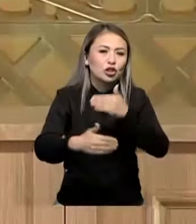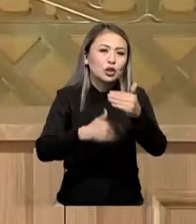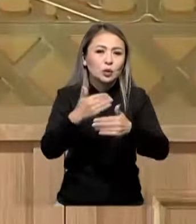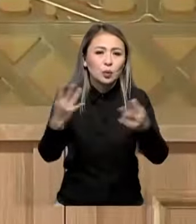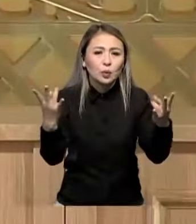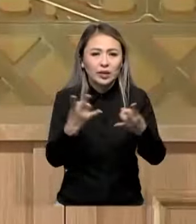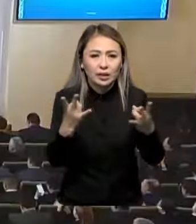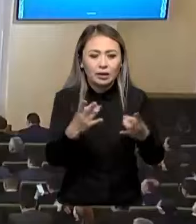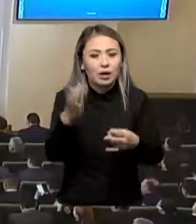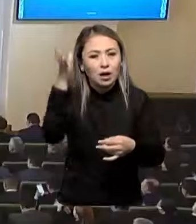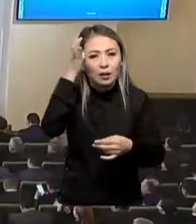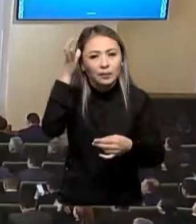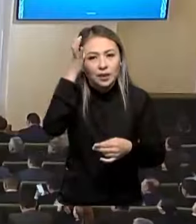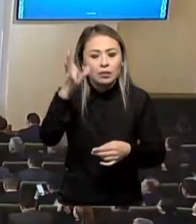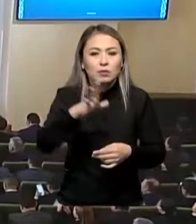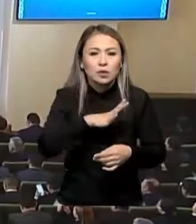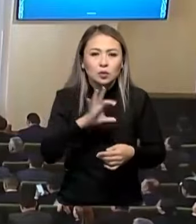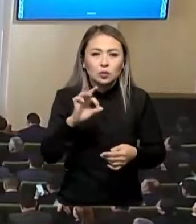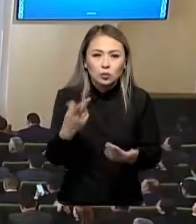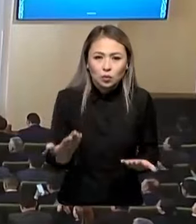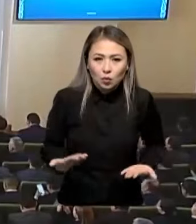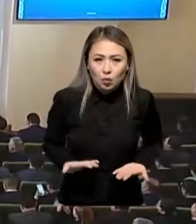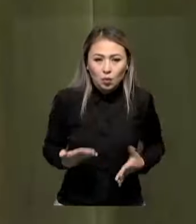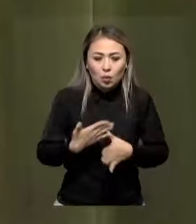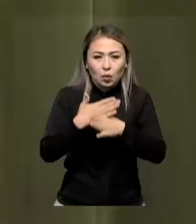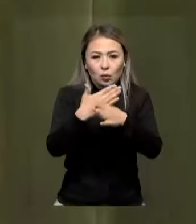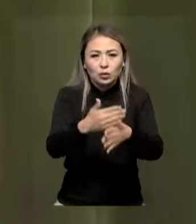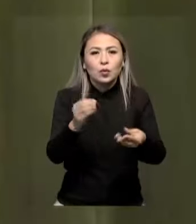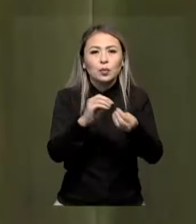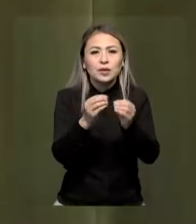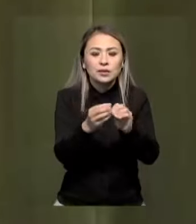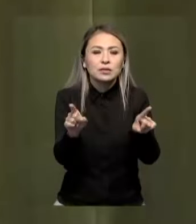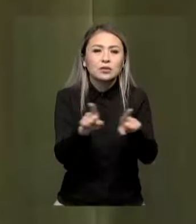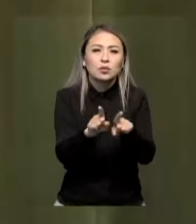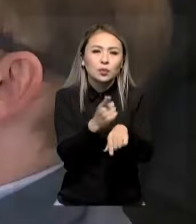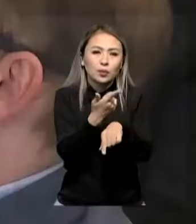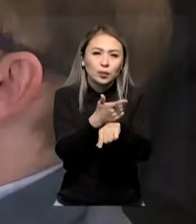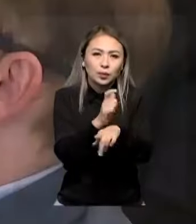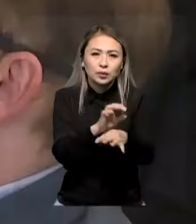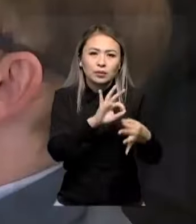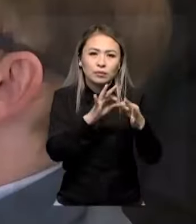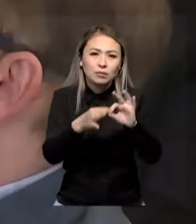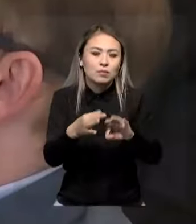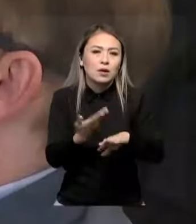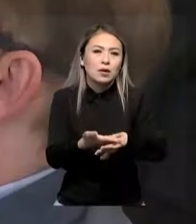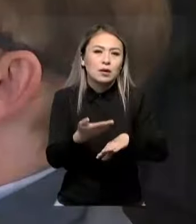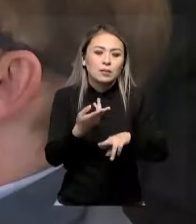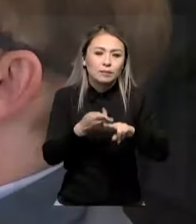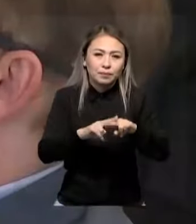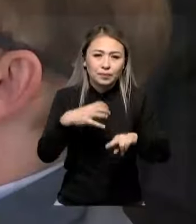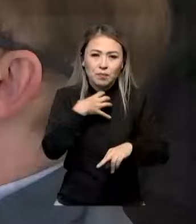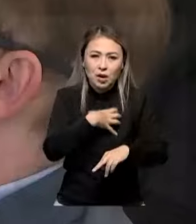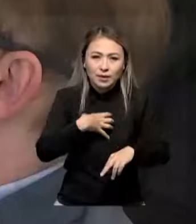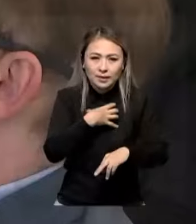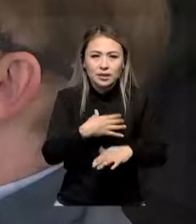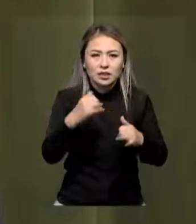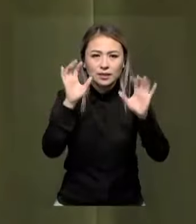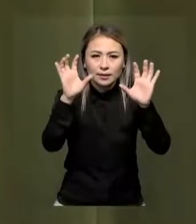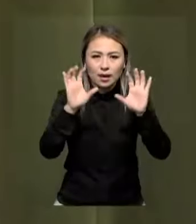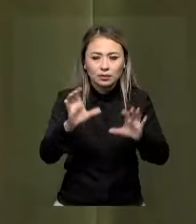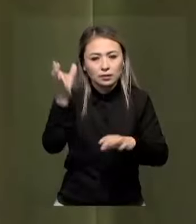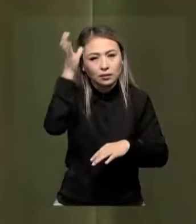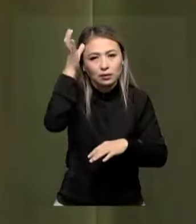керек. Қалымдарға әлеметтік қолдау көрсету мәселесіде өте маңызды. Сонықтан заңда